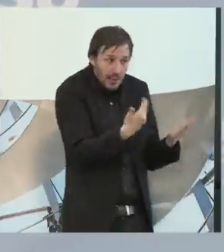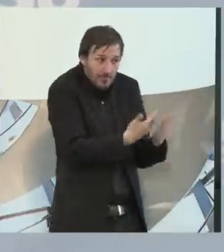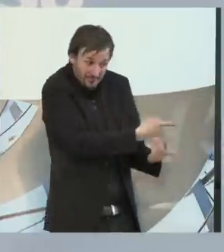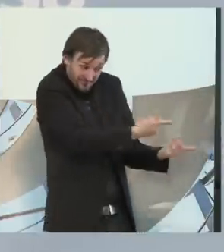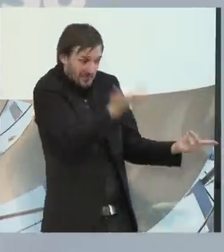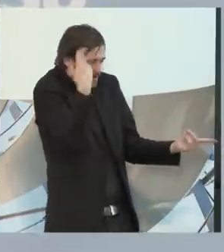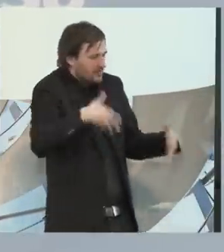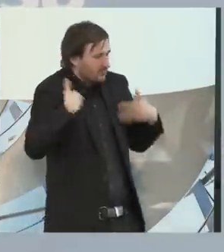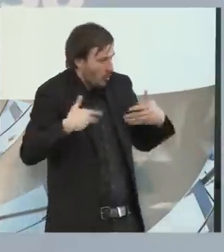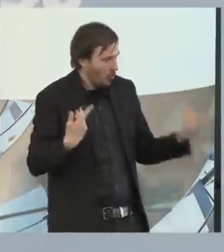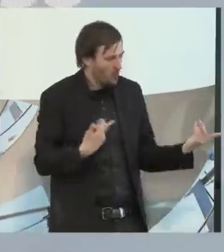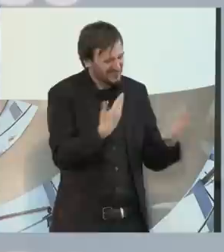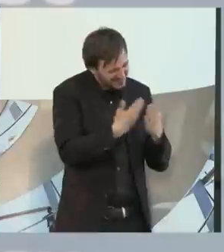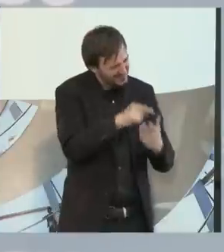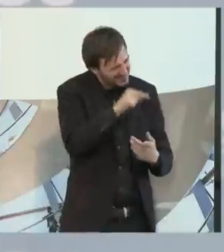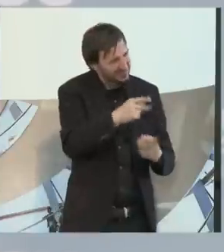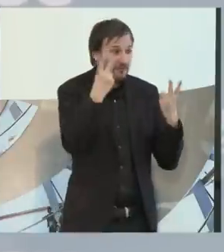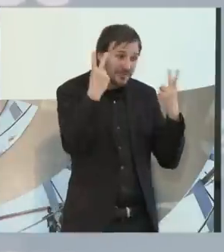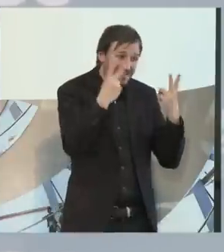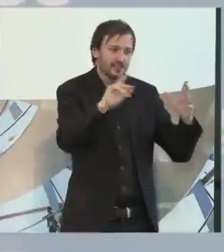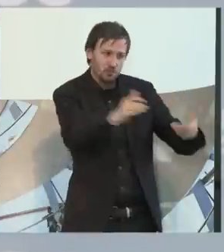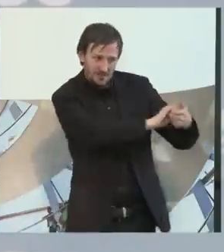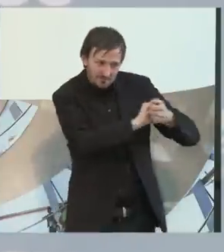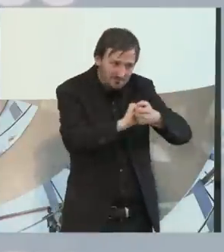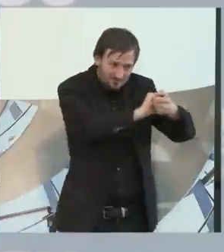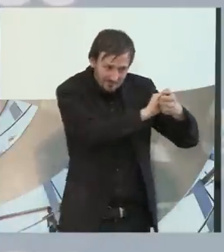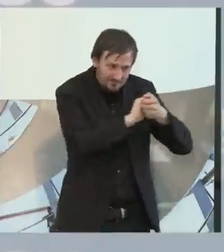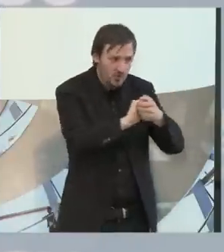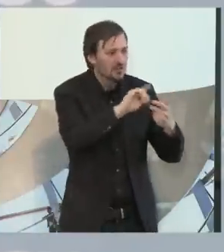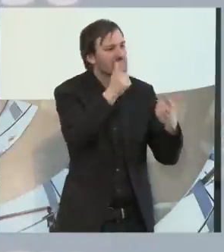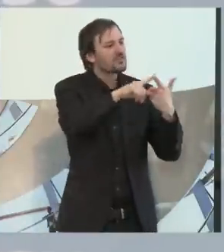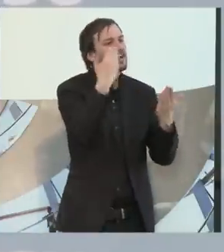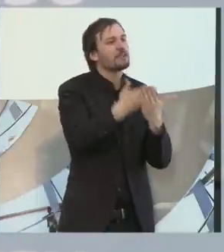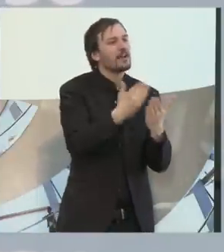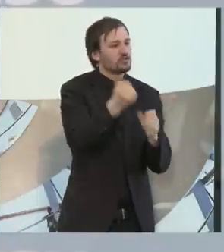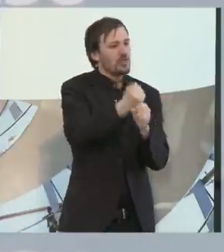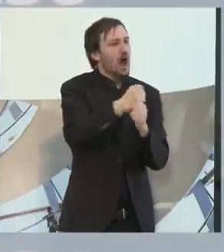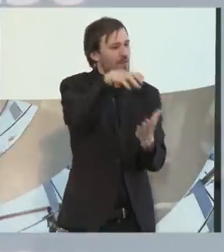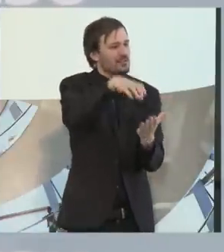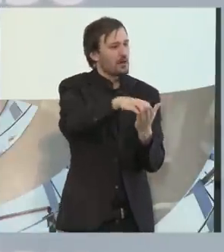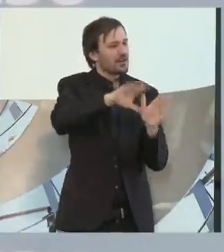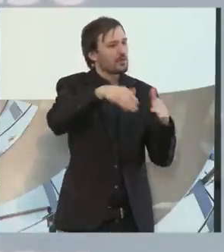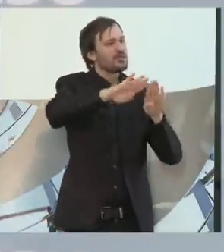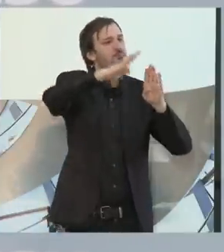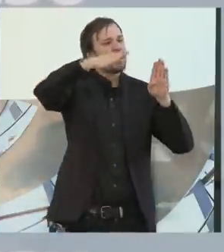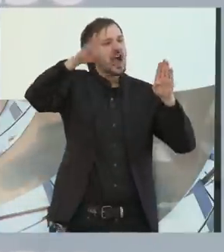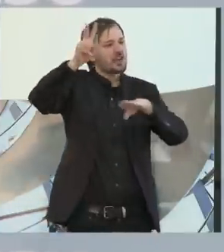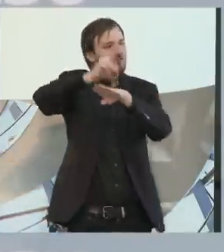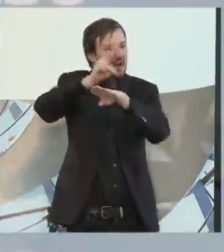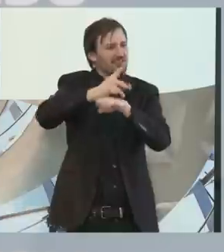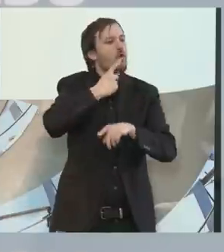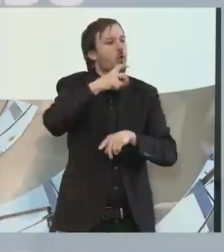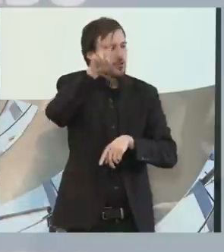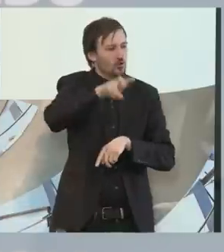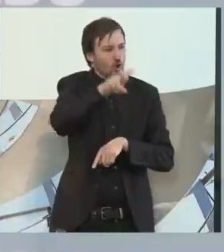wahnsinnig wichtig. Und noch ein Beispiel zum Arbeitsmarkt. Bei der Bergwacht vom Roten Kreuz gibt es einen 24-Jährigen,